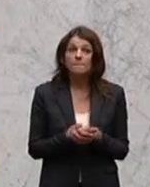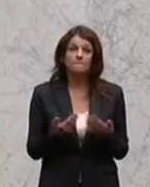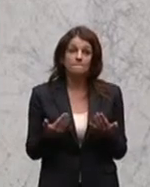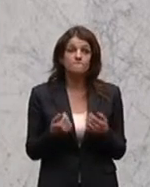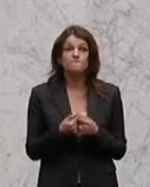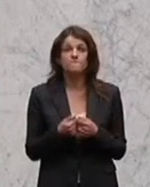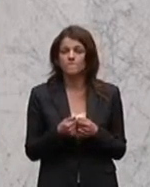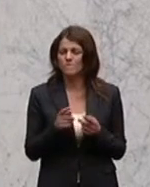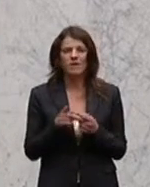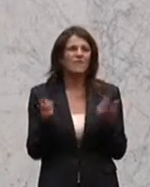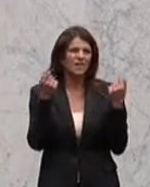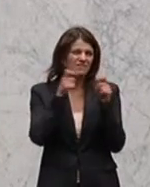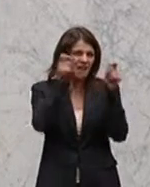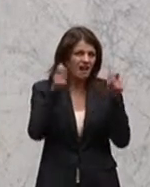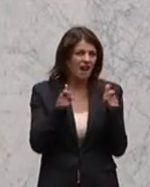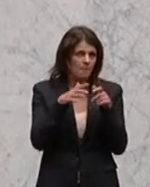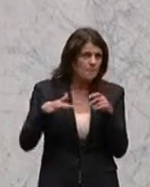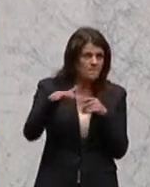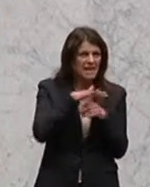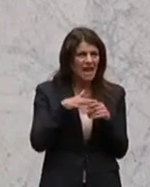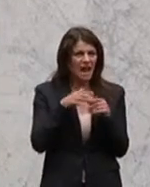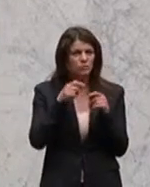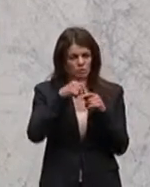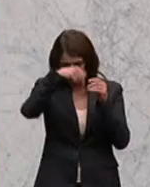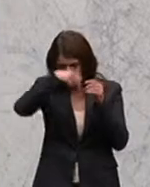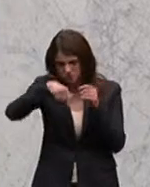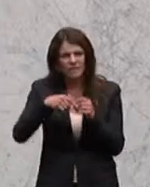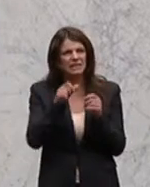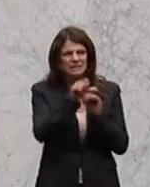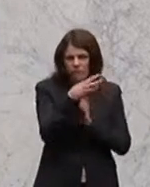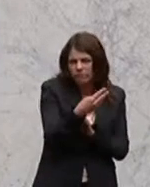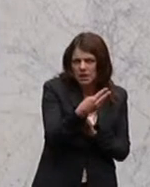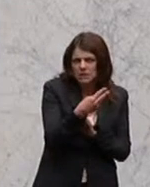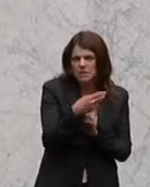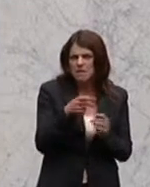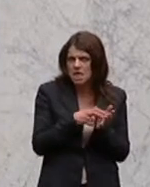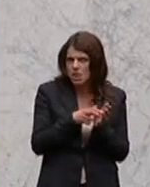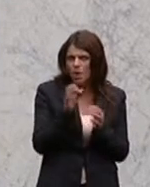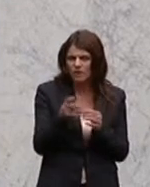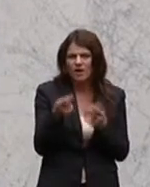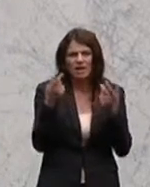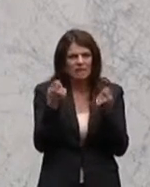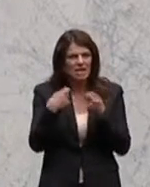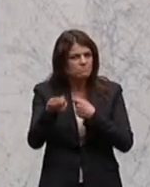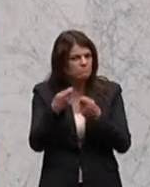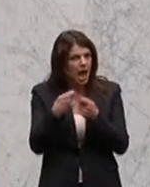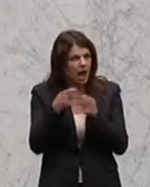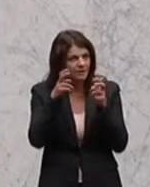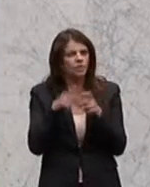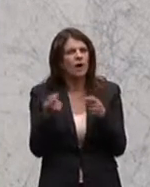Und was den Finanzrahmenbereich und die Untergruppe 46, glaube ich, auch zu diesen Finanzmarktkapiteln und